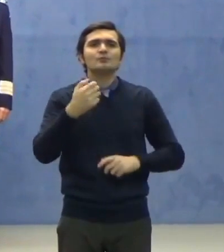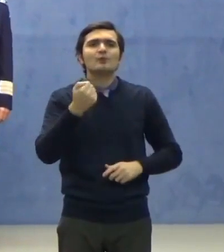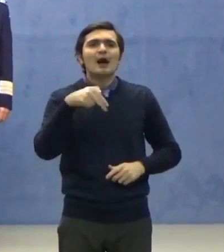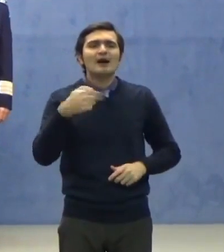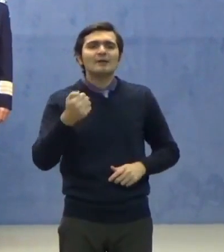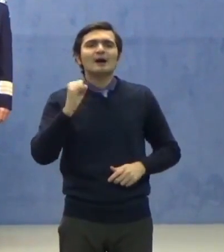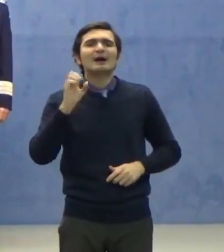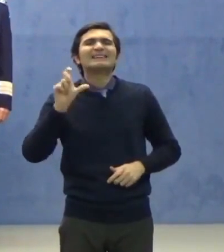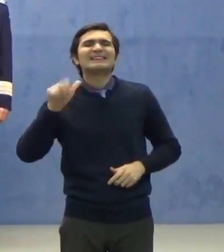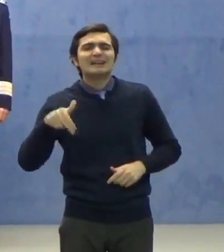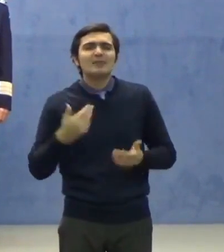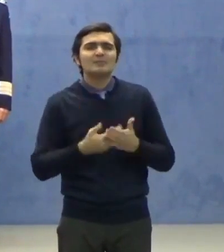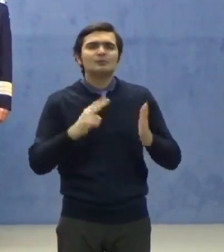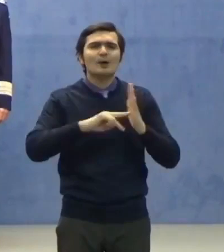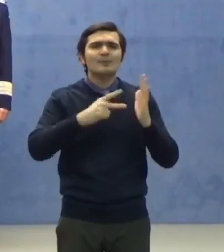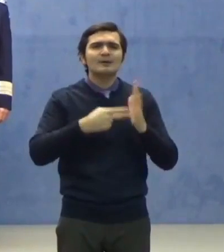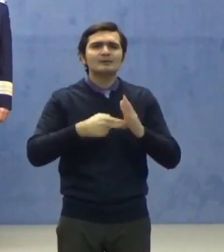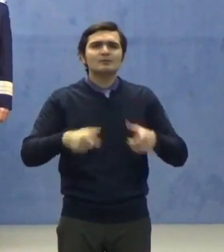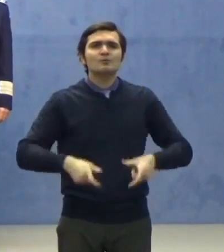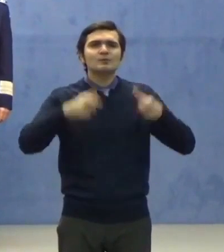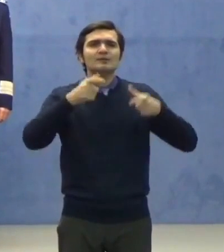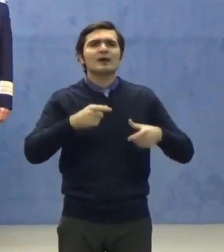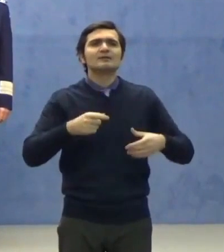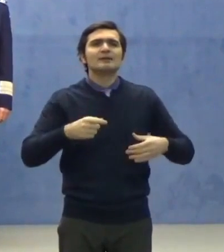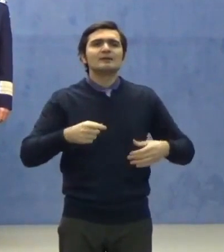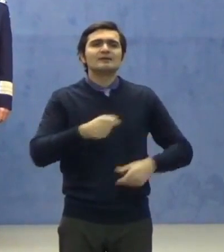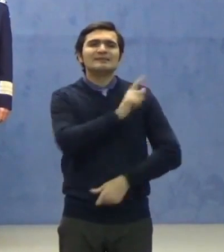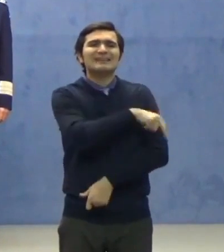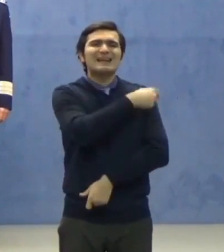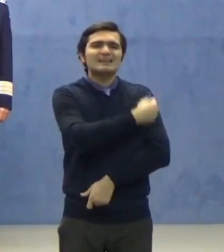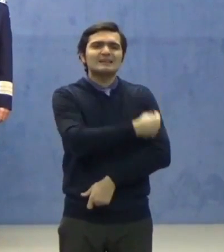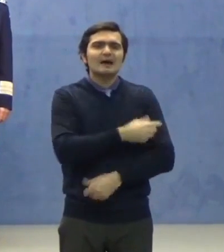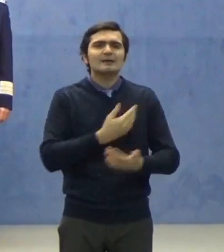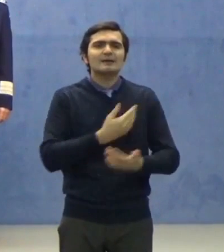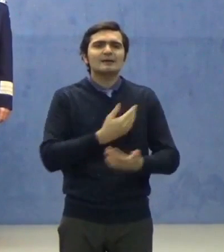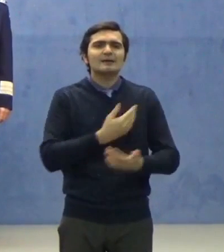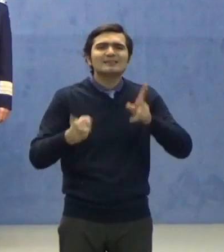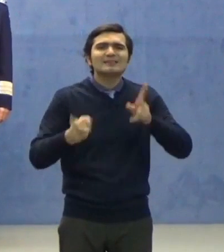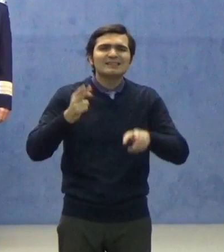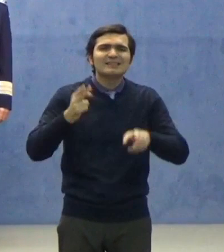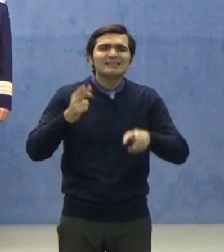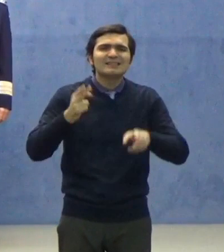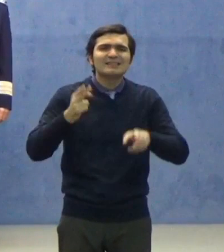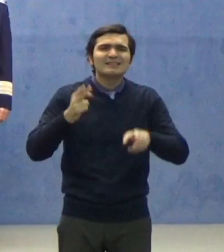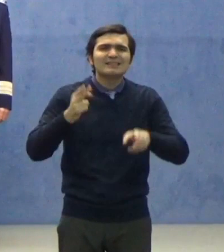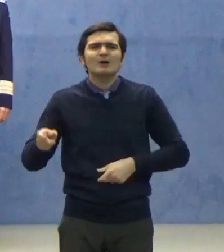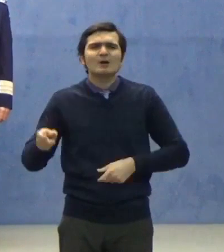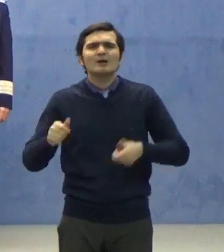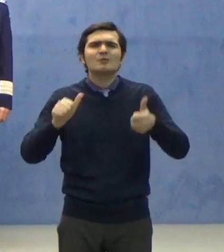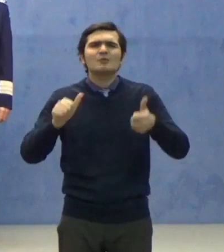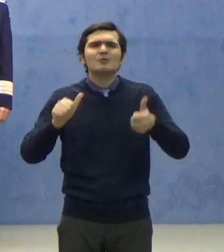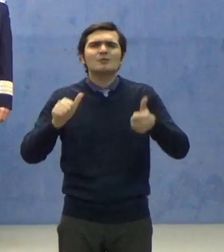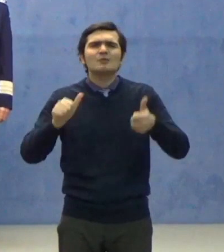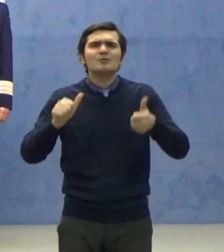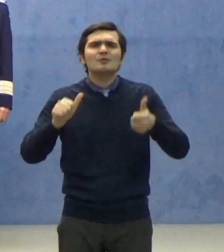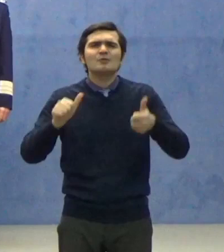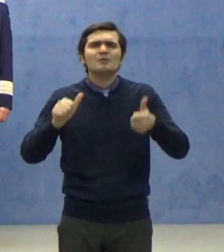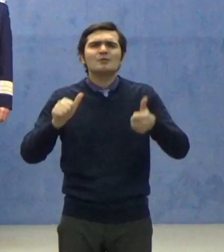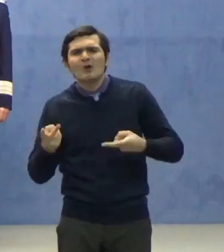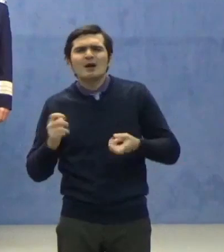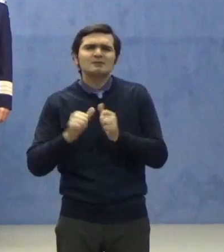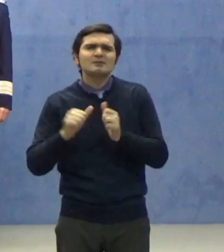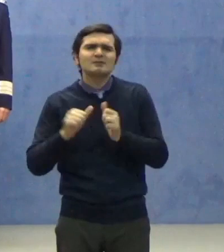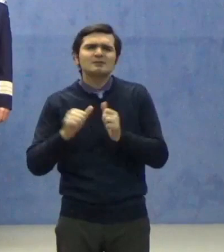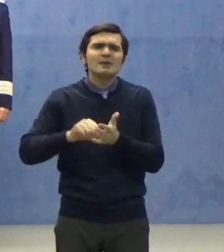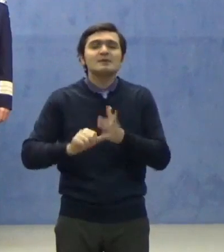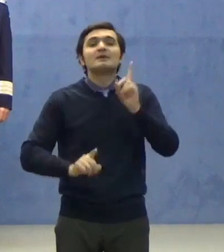unitate sanitară care va permite tratarea celor cu forme ușoare sau forme intermediare, în mod deosebit, dacă va